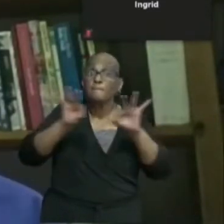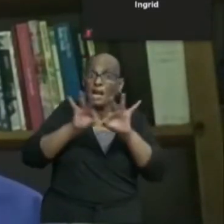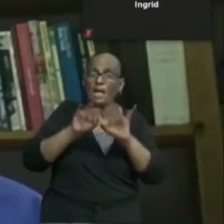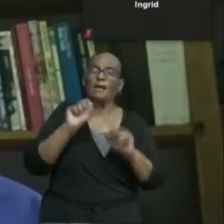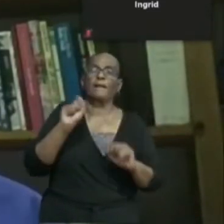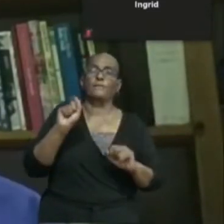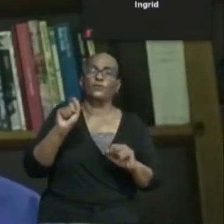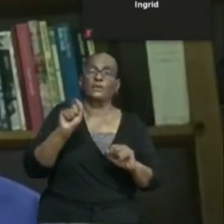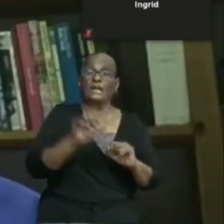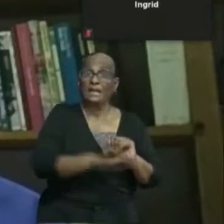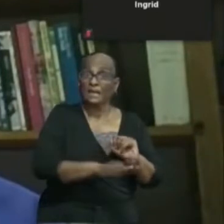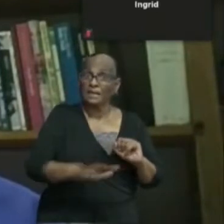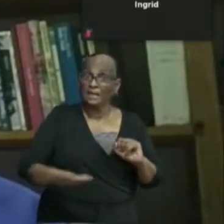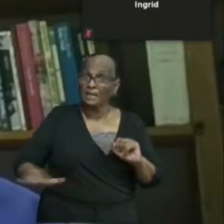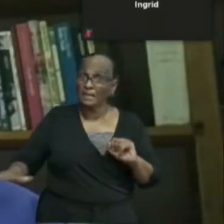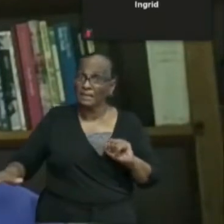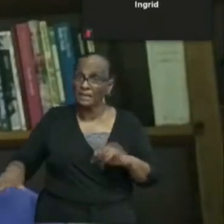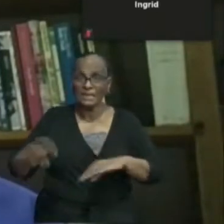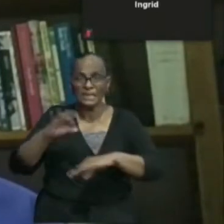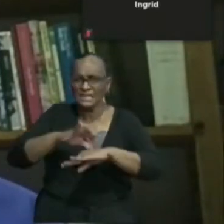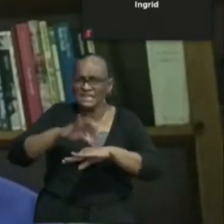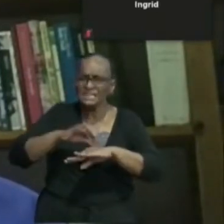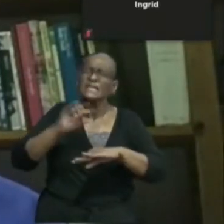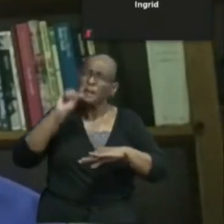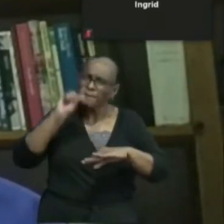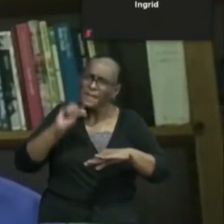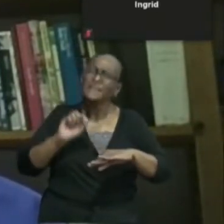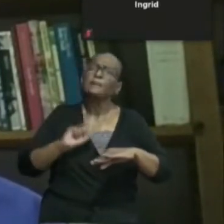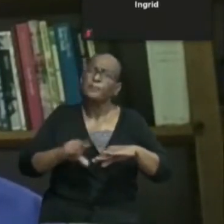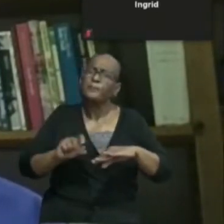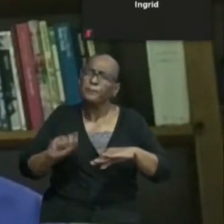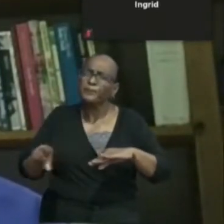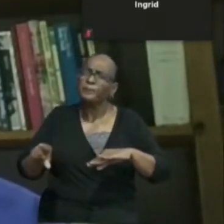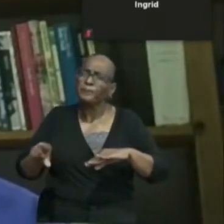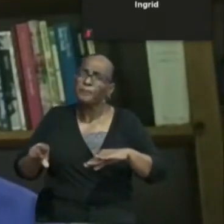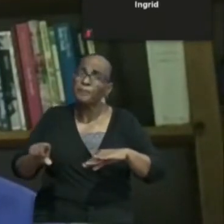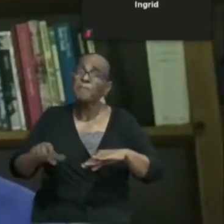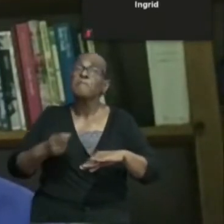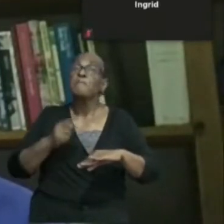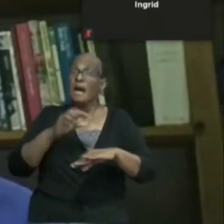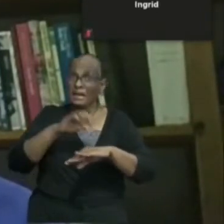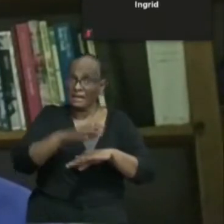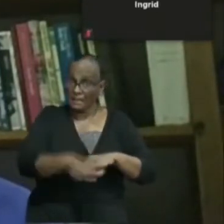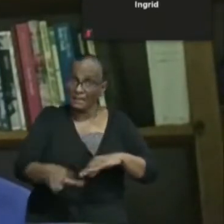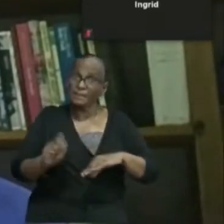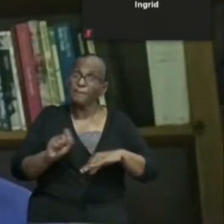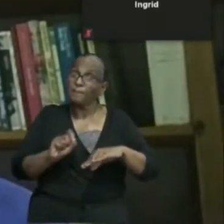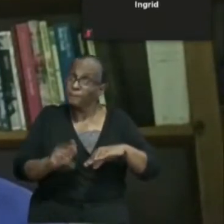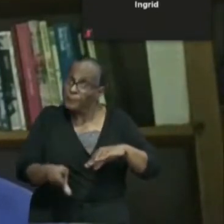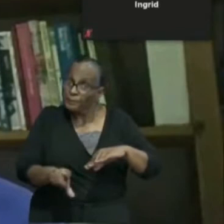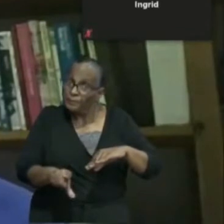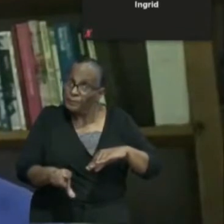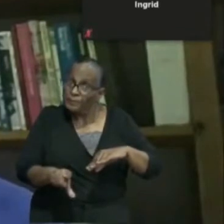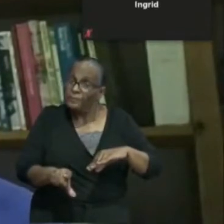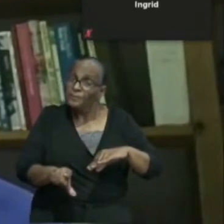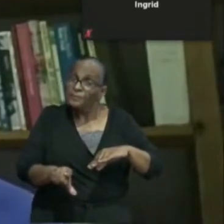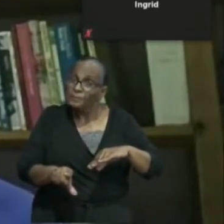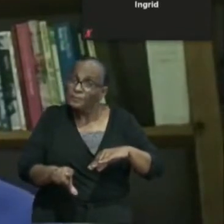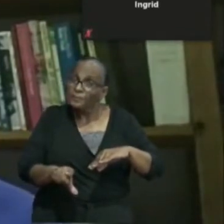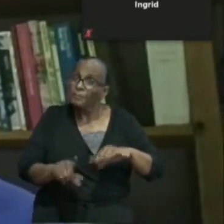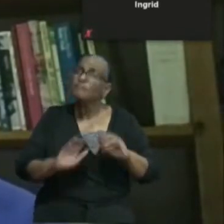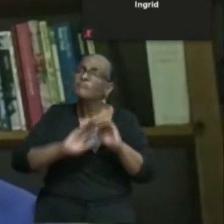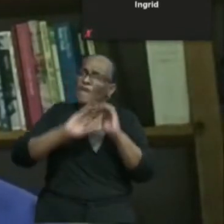punt. Kinderen raken minder vaak geïnfecteerd. En als ze geïnfecteerd raken hebben ze over het algemeen een